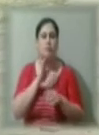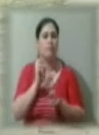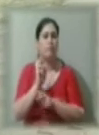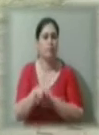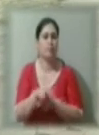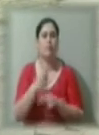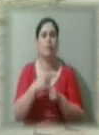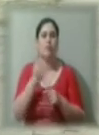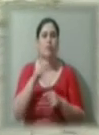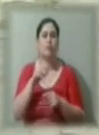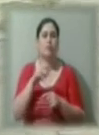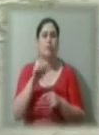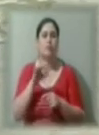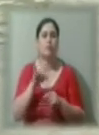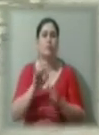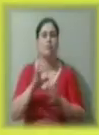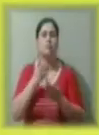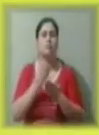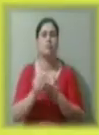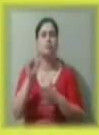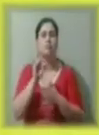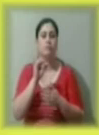розказав свою історію кореспондентам Суспільного.